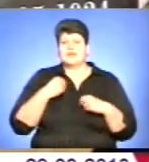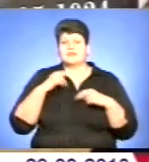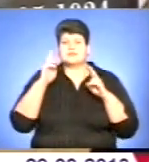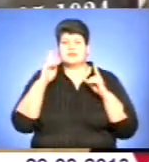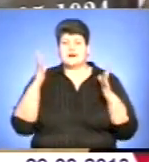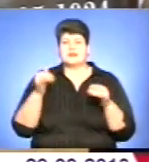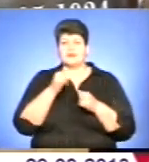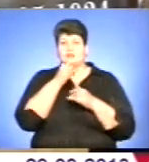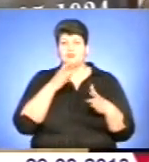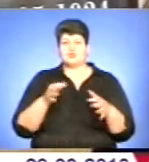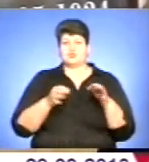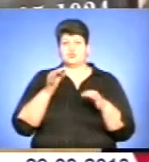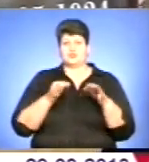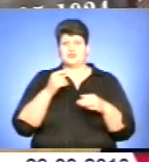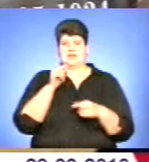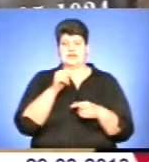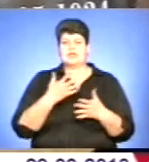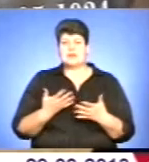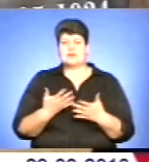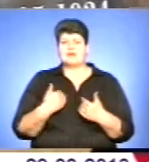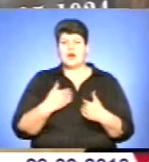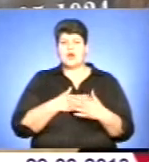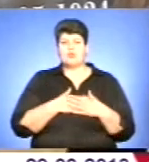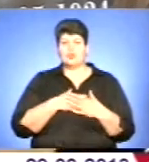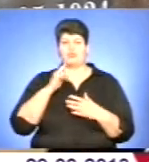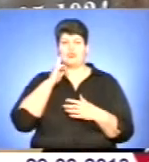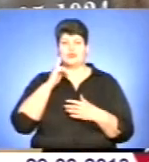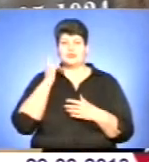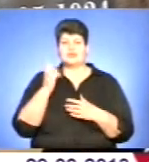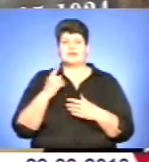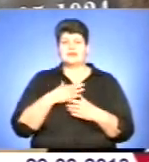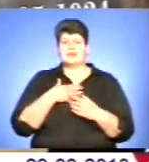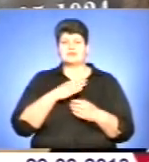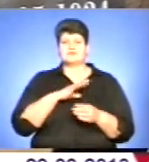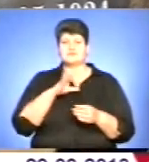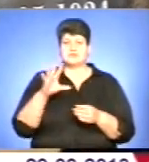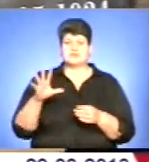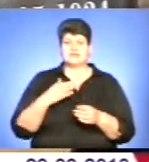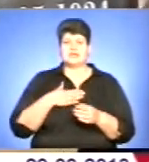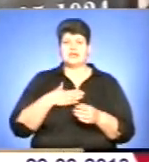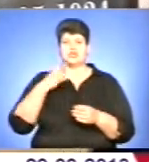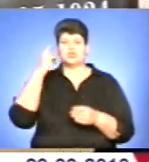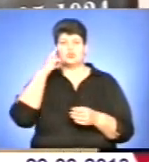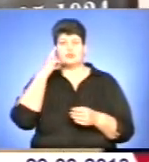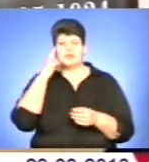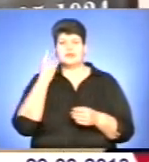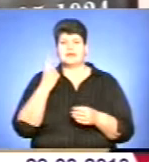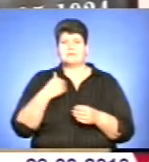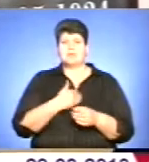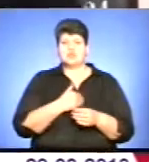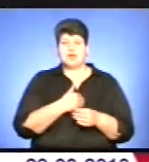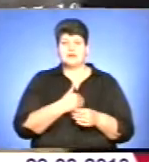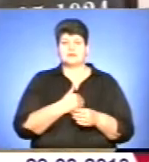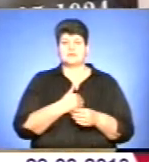я не можу судити, тому що я люблю молодих. І всі наші думки і бажання,